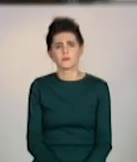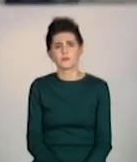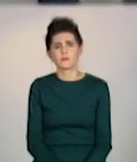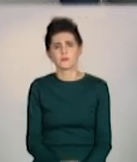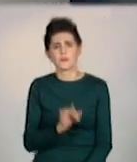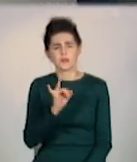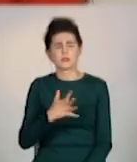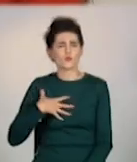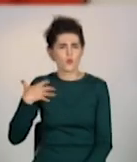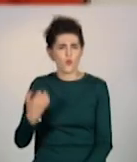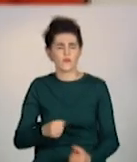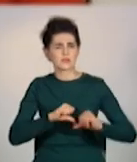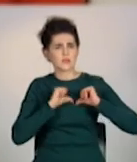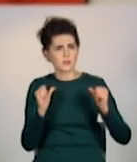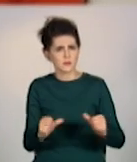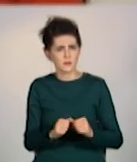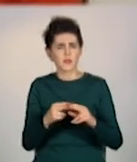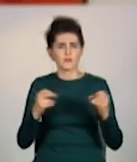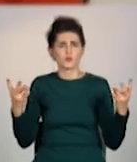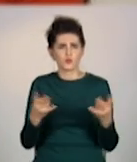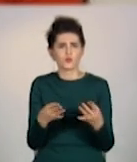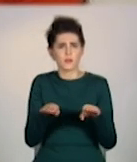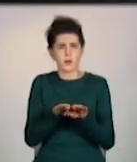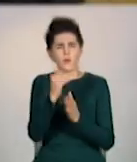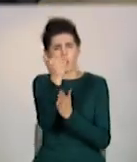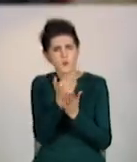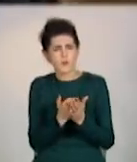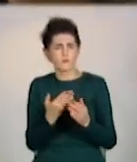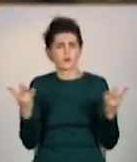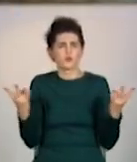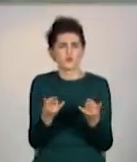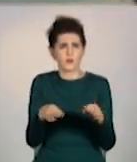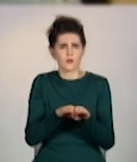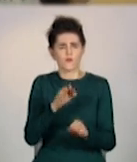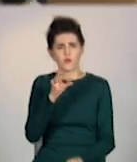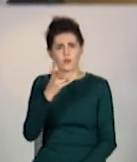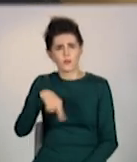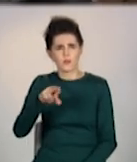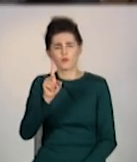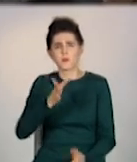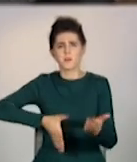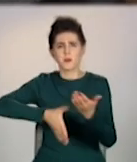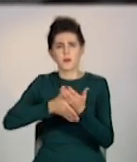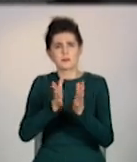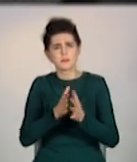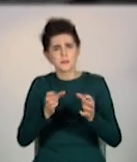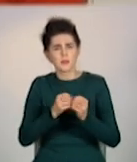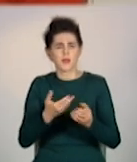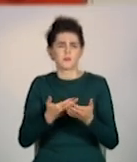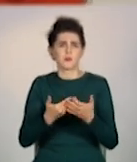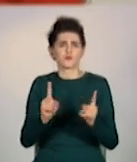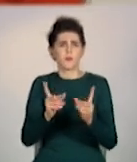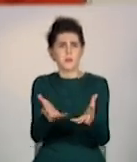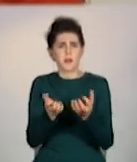здорове сердечко. Нужні такі програми, нужні такі фонди, щоб допомагати їх сім'ям, щоб допомагати їм обрести